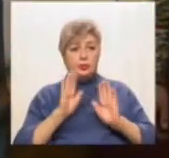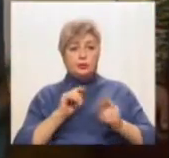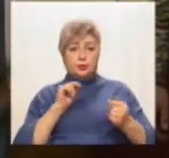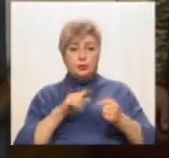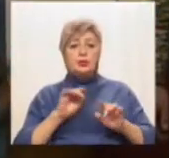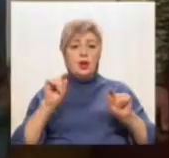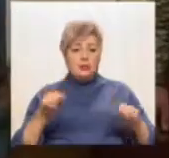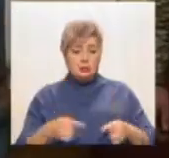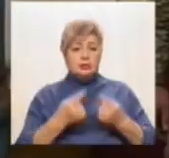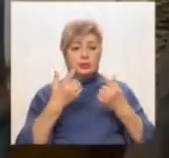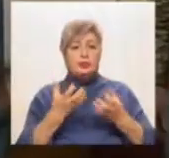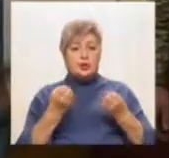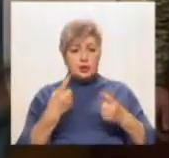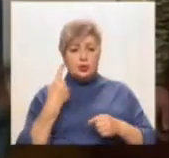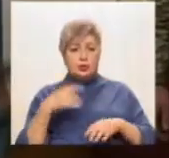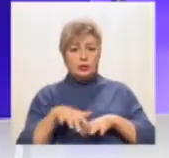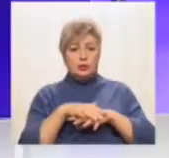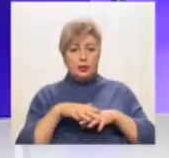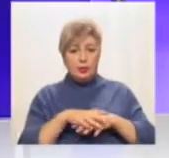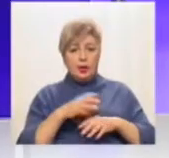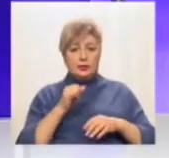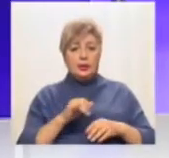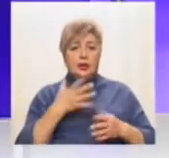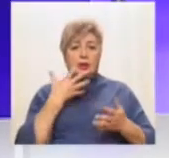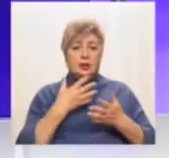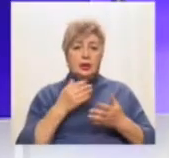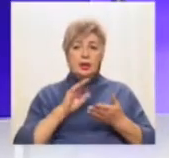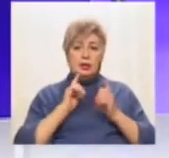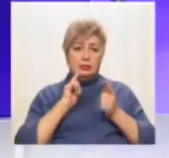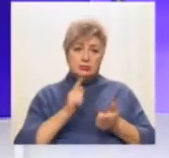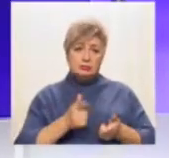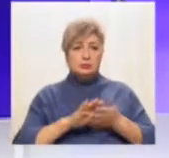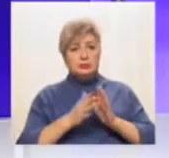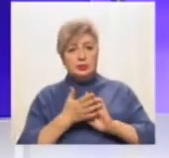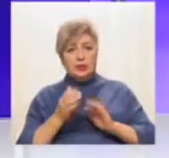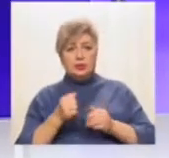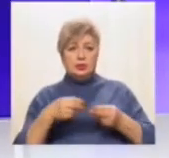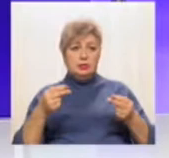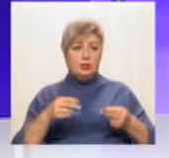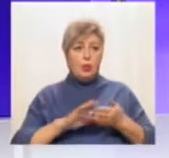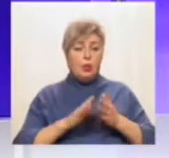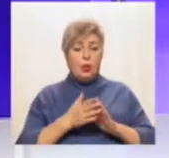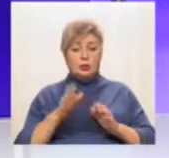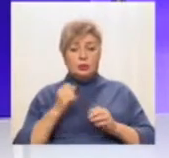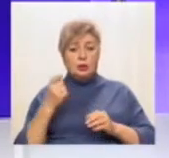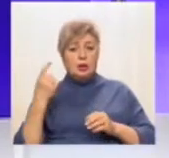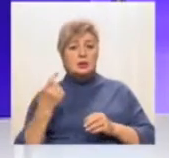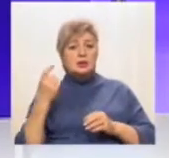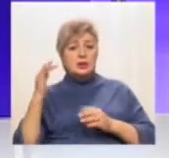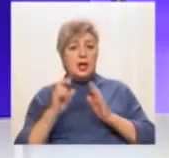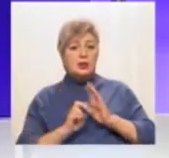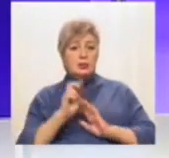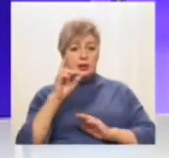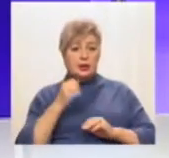укласти угоду про користування храмом і майном із власником будівлі, де правитимуть службу. Нагадаємо, єдина помісна церква в